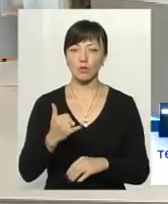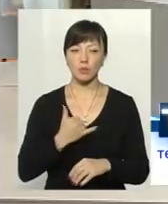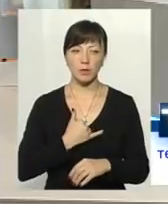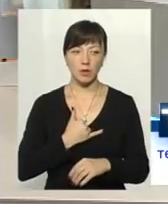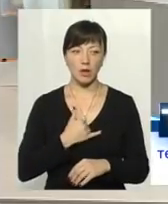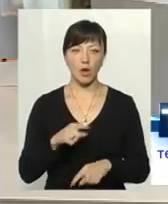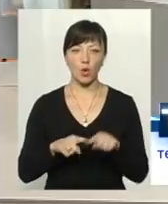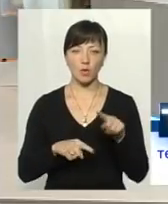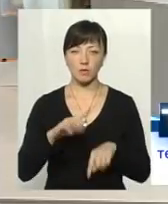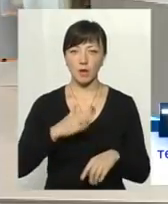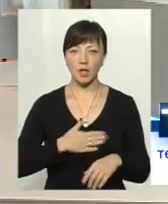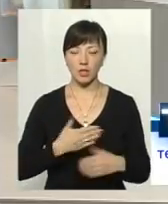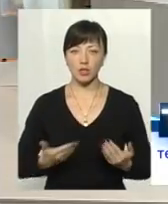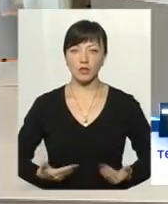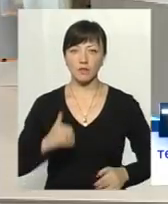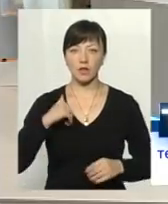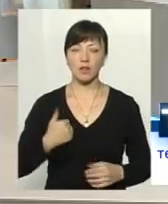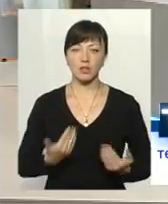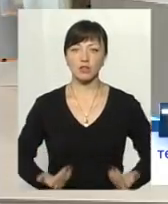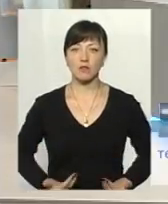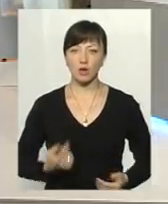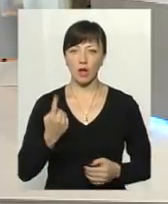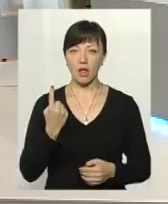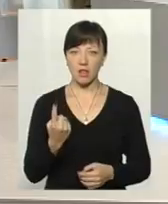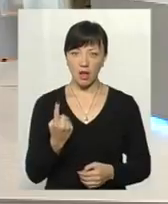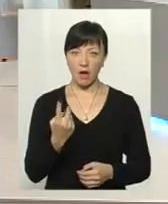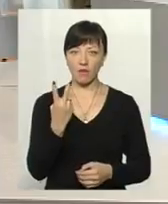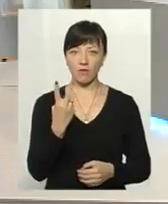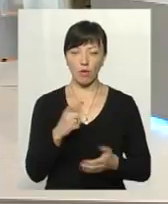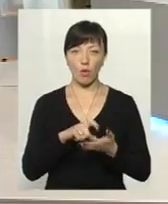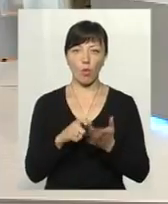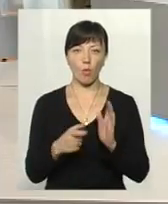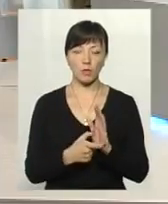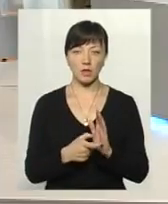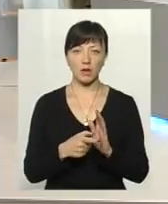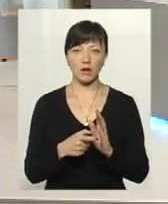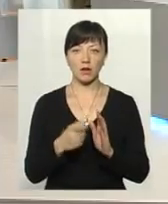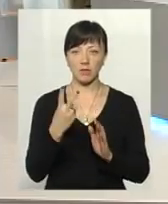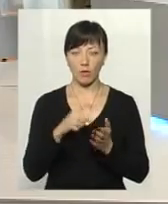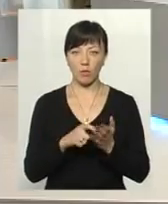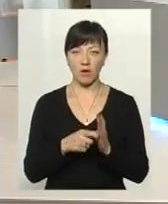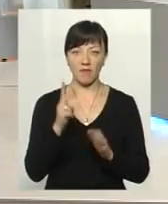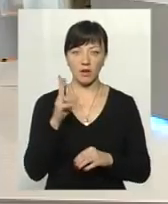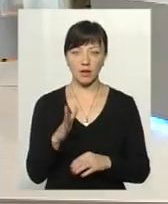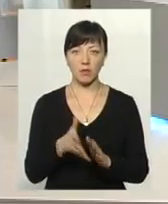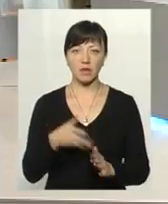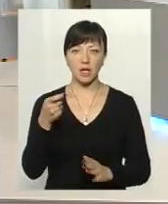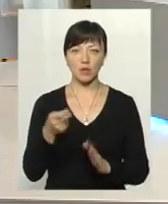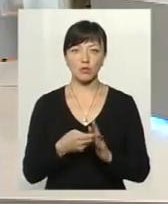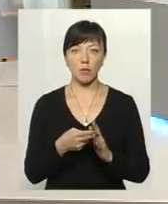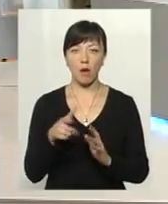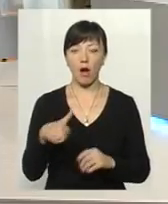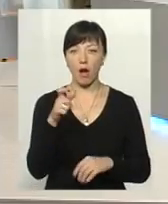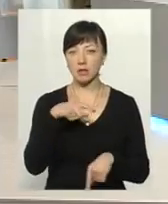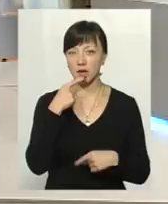родственниця, вона вдова живет одна, в однокомнатной квартирі. Подала на субсидію, ну і почему-то по газу,